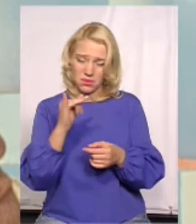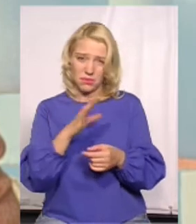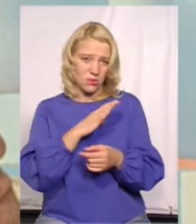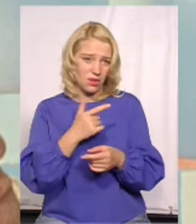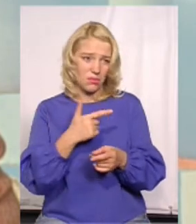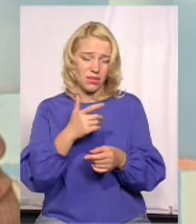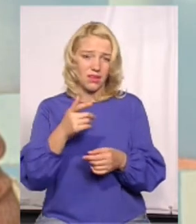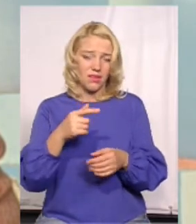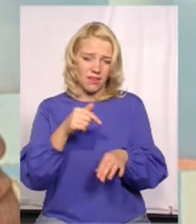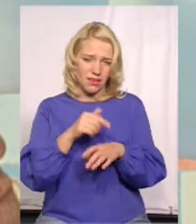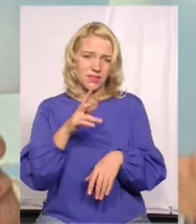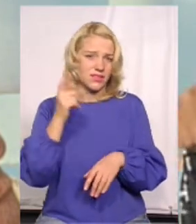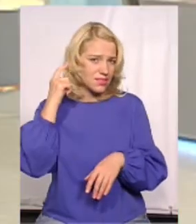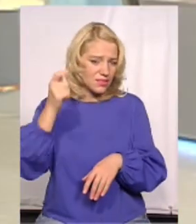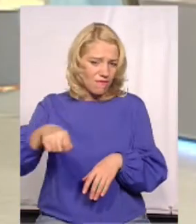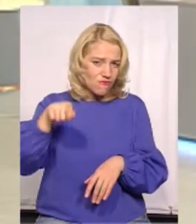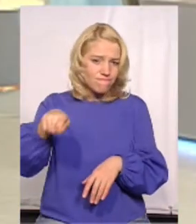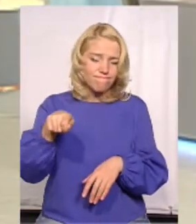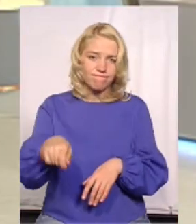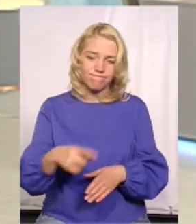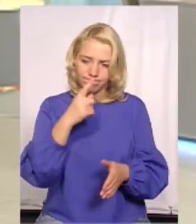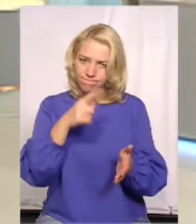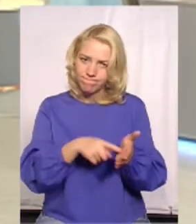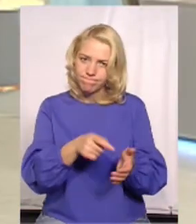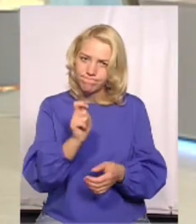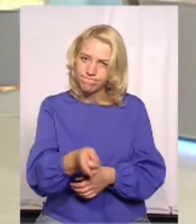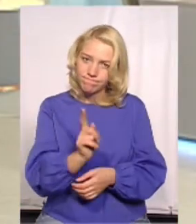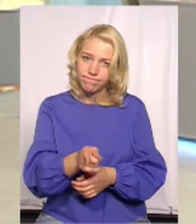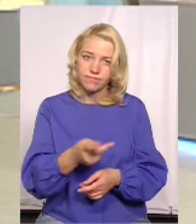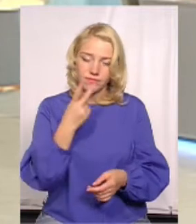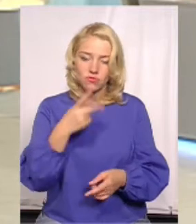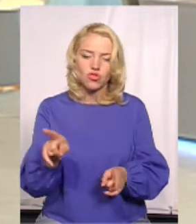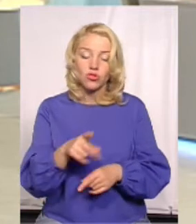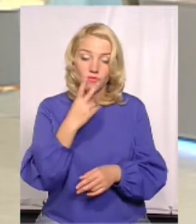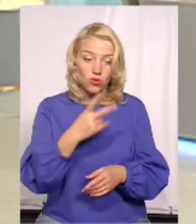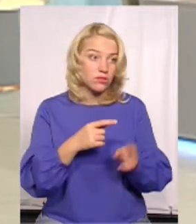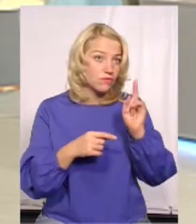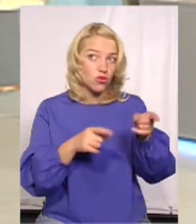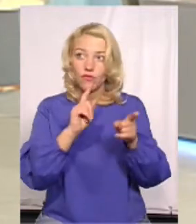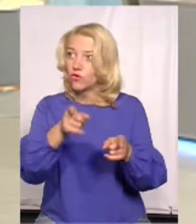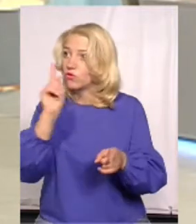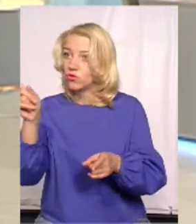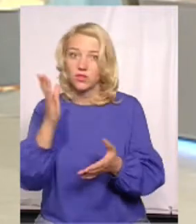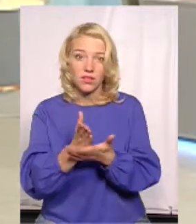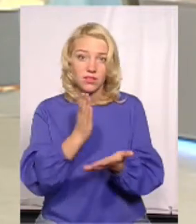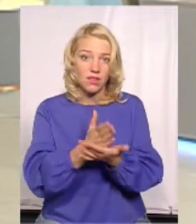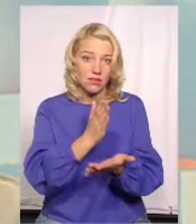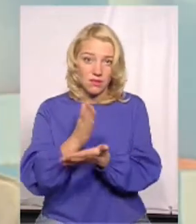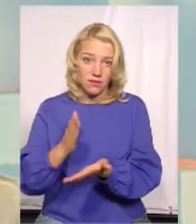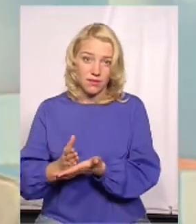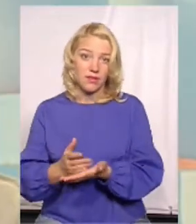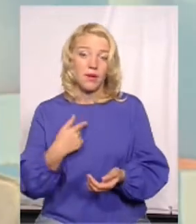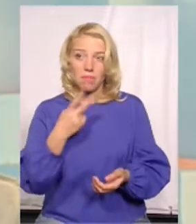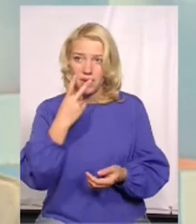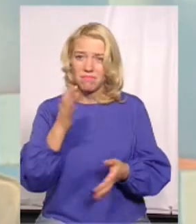реакція, це взяти дійсно за вухо, взяти отаку дитину підвести, і отаку носом тисяти. А ось, дивись, є що дивитися в Шевченка. А ось, дивись, є що дивитися в